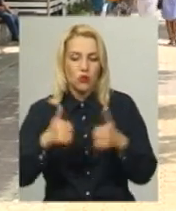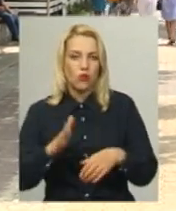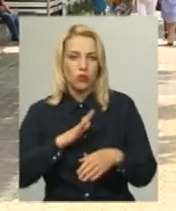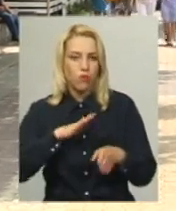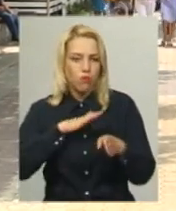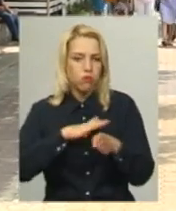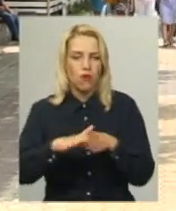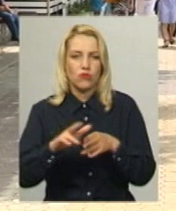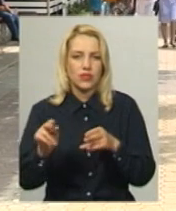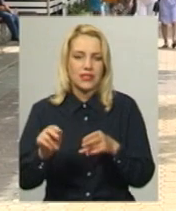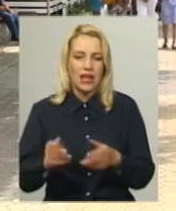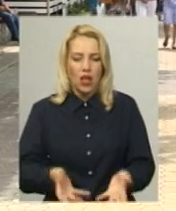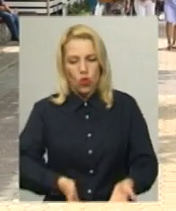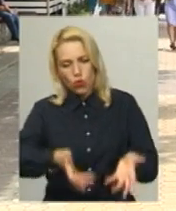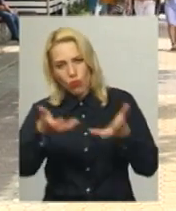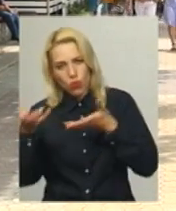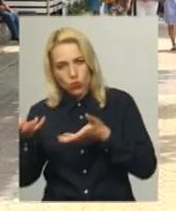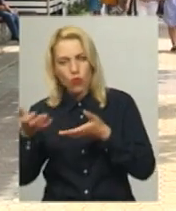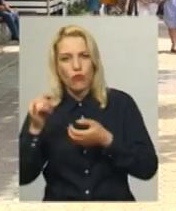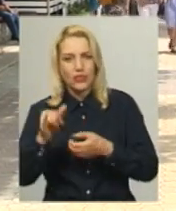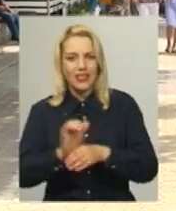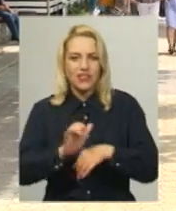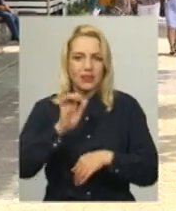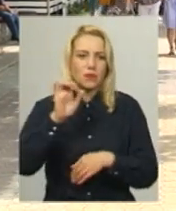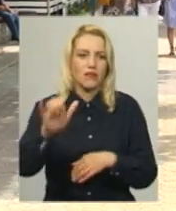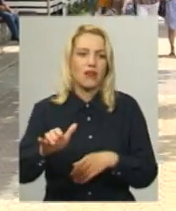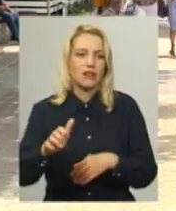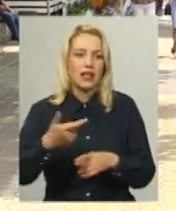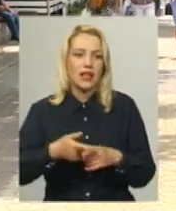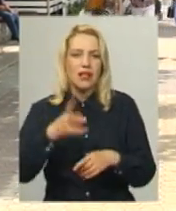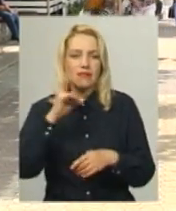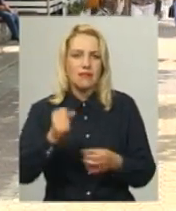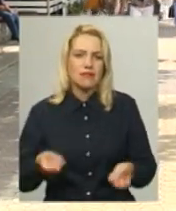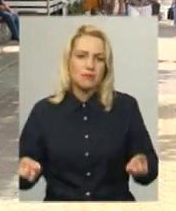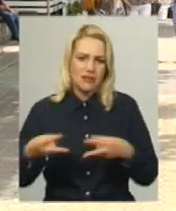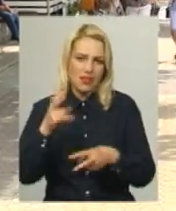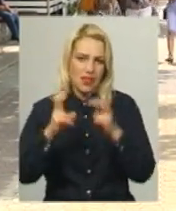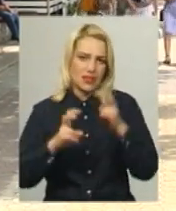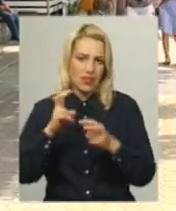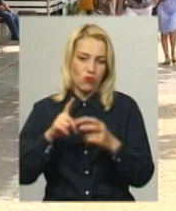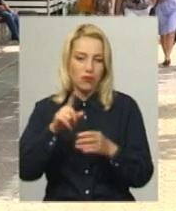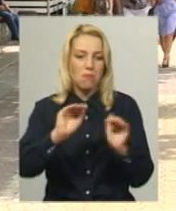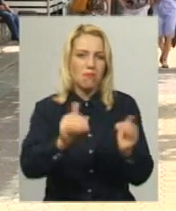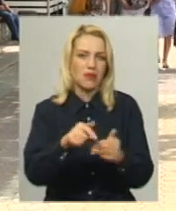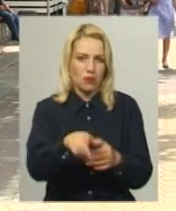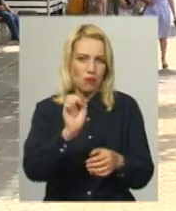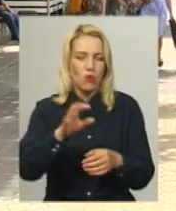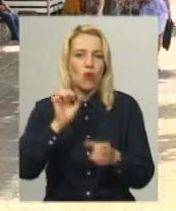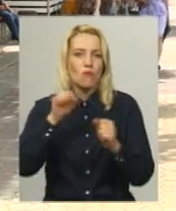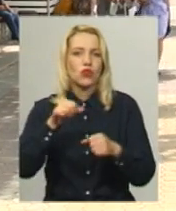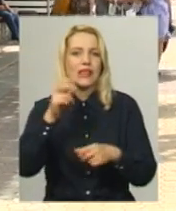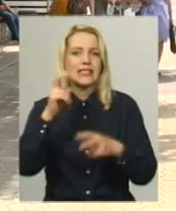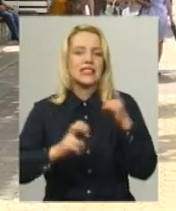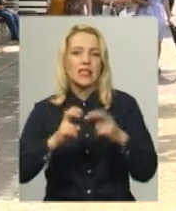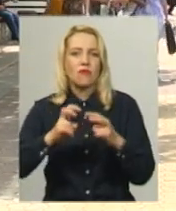демонтовувати і відправляти вже на піскоструйні камери на виробництво. Вони менші, і я думаю, що це буде реально.